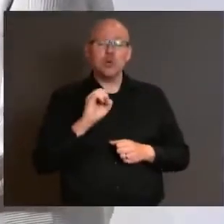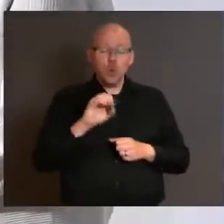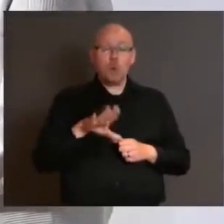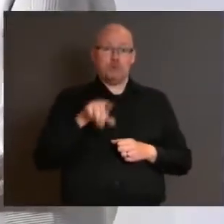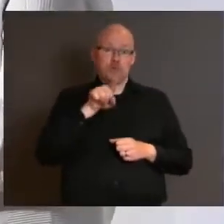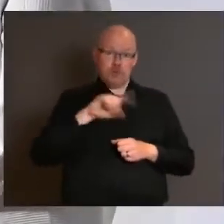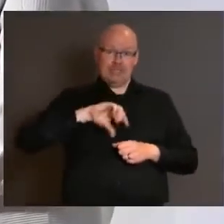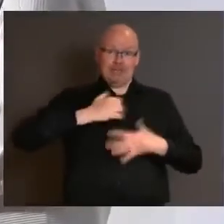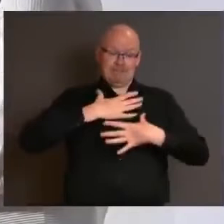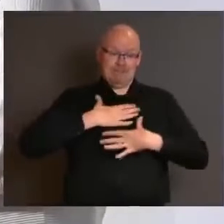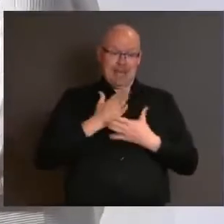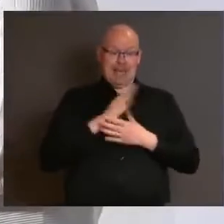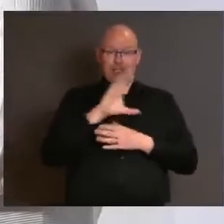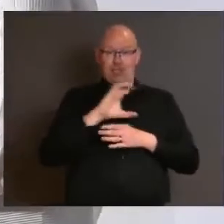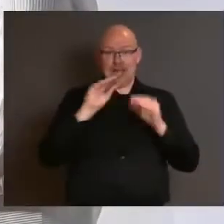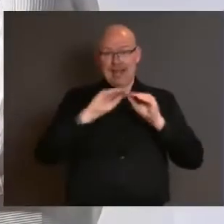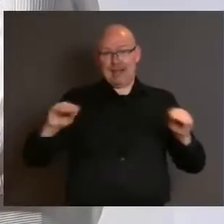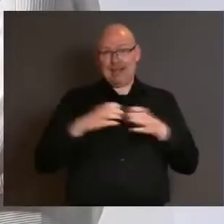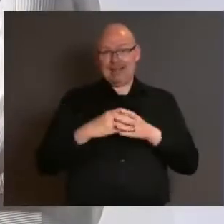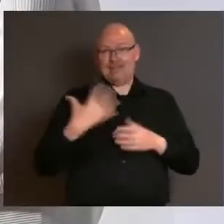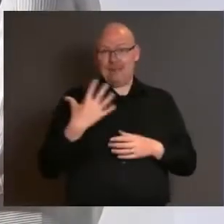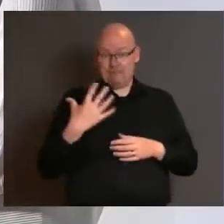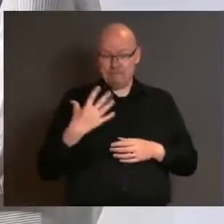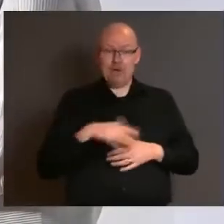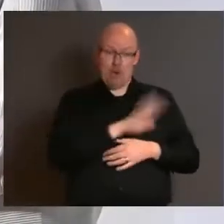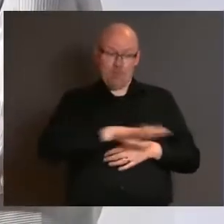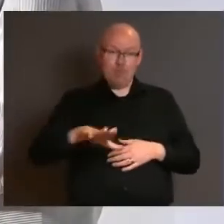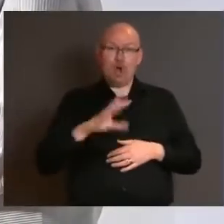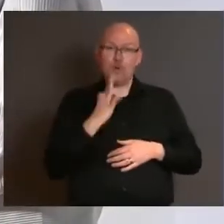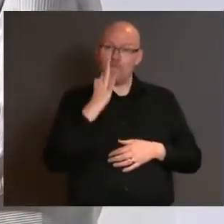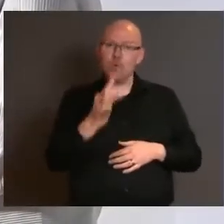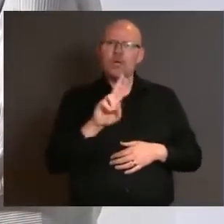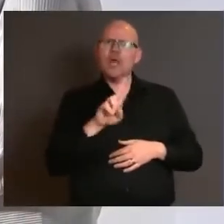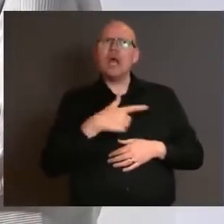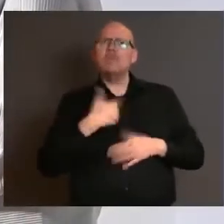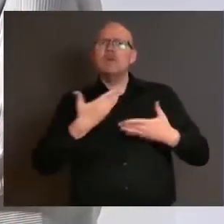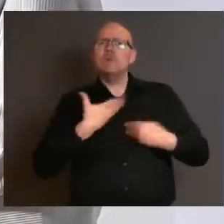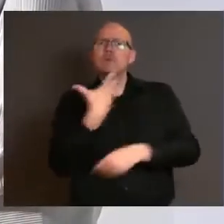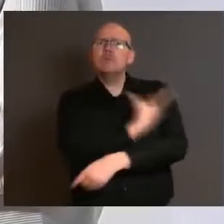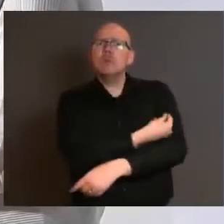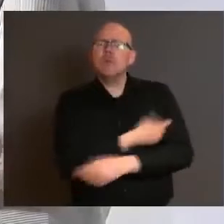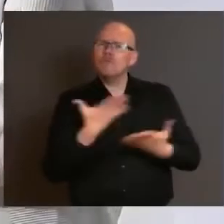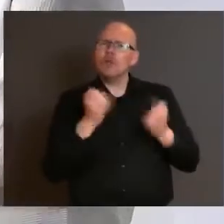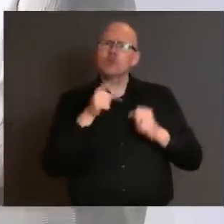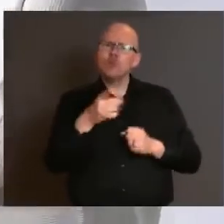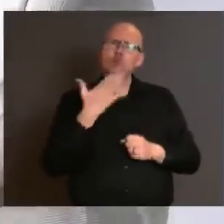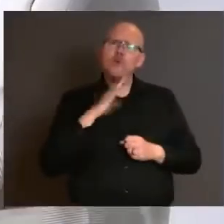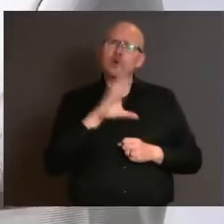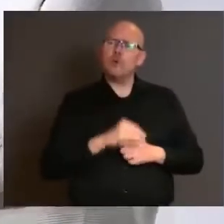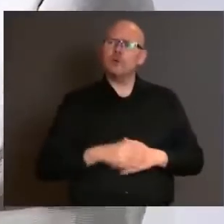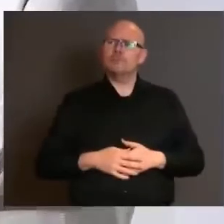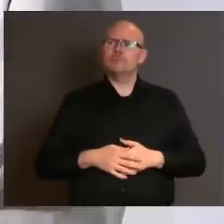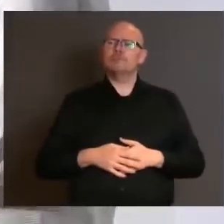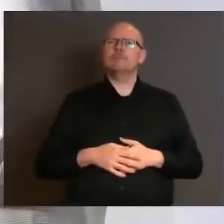mellanstadielärare i en femteklass och barnen skulle fråga när får vi sprutor, vad skulle du svara då